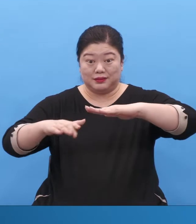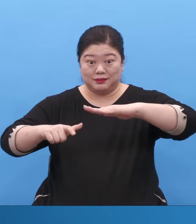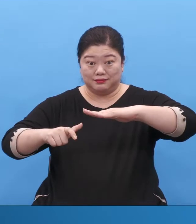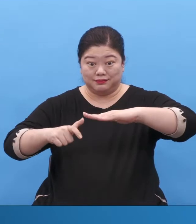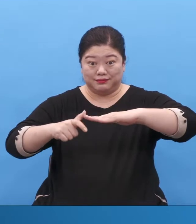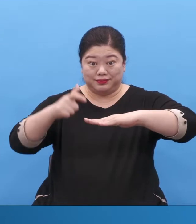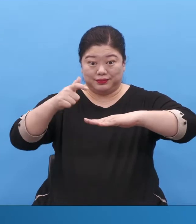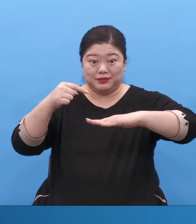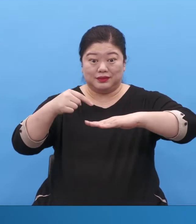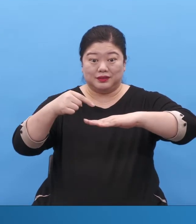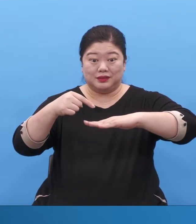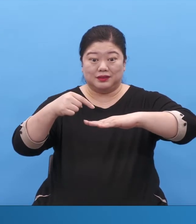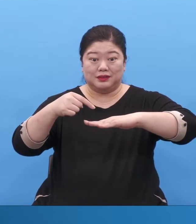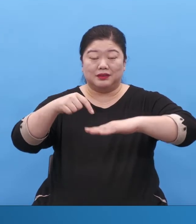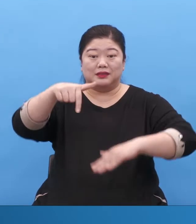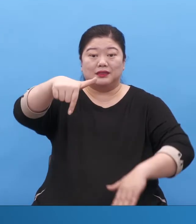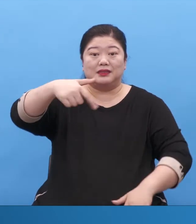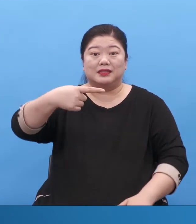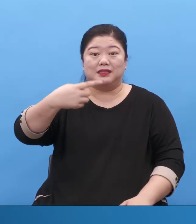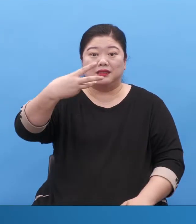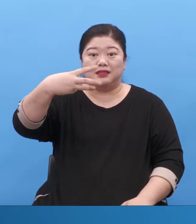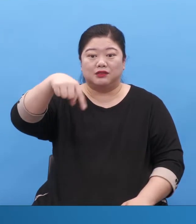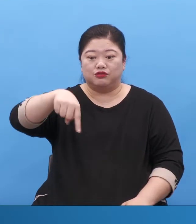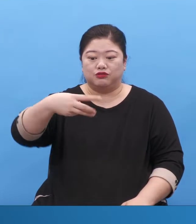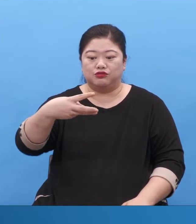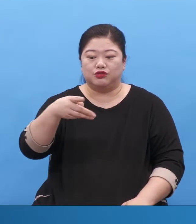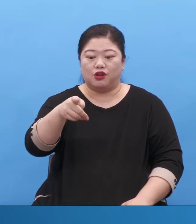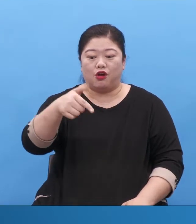정확하게 말하면 그루터기라 하죠.